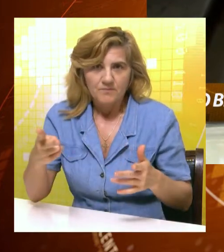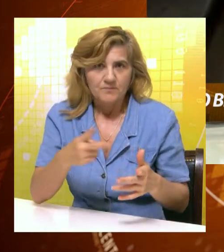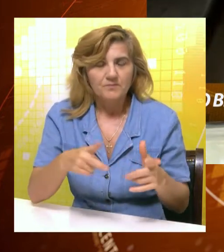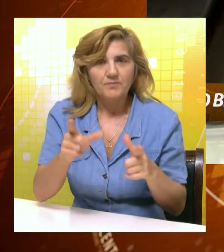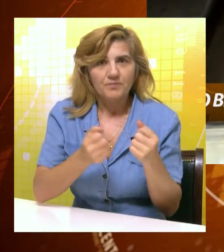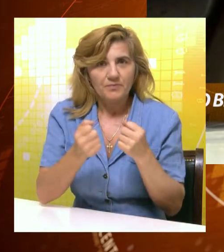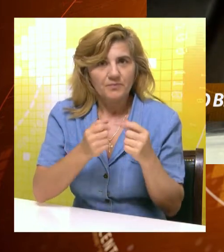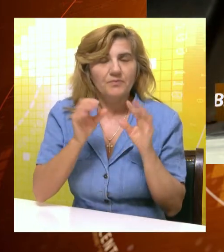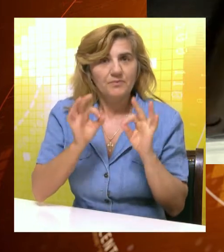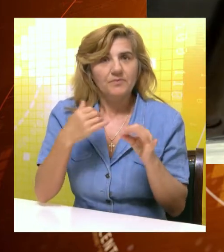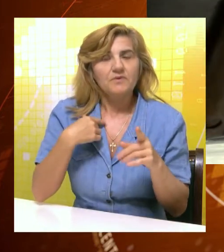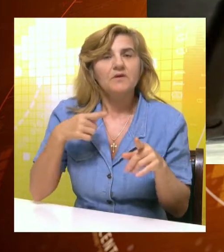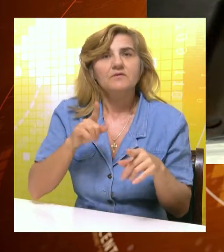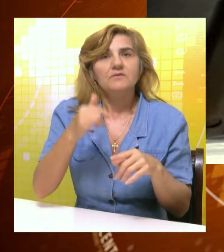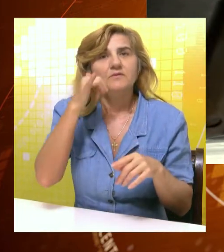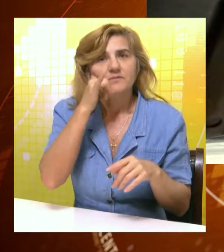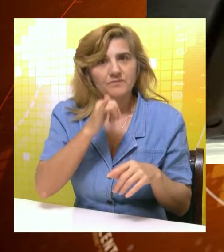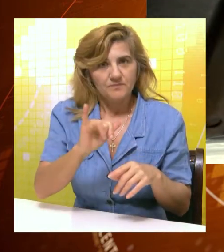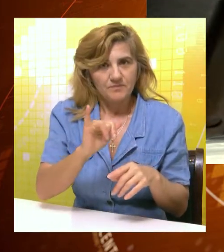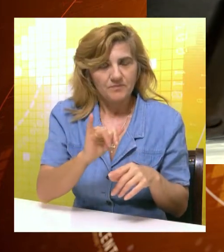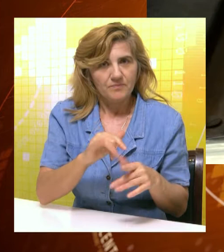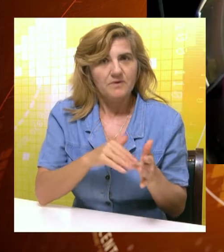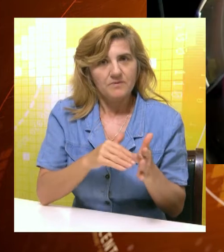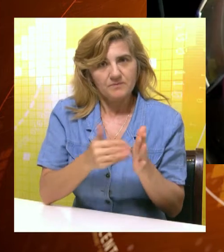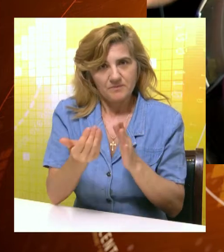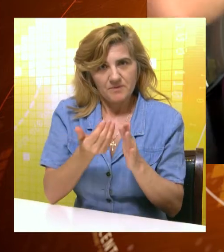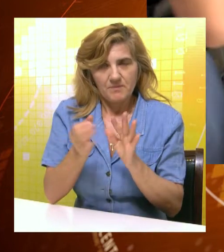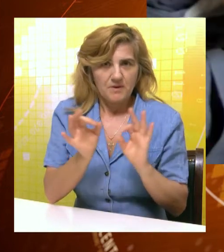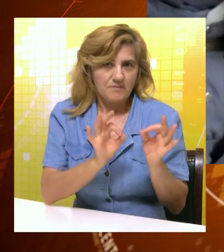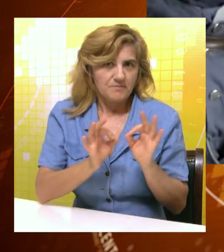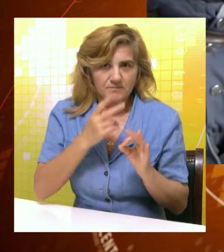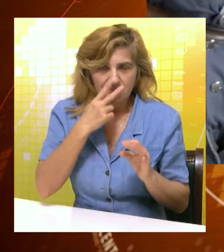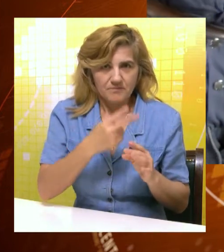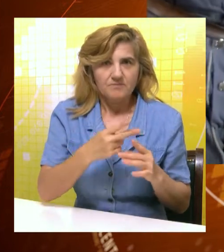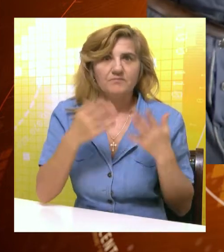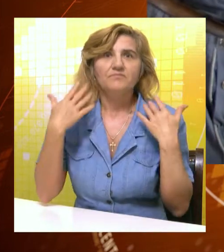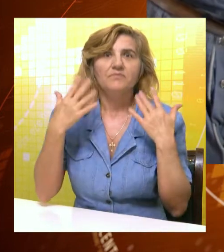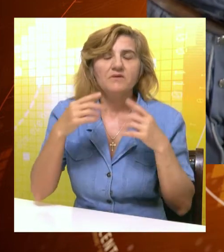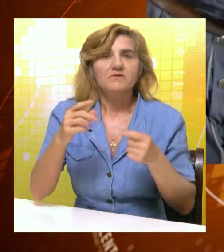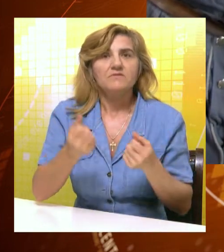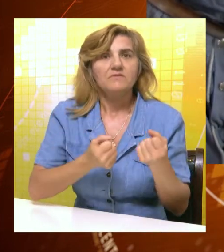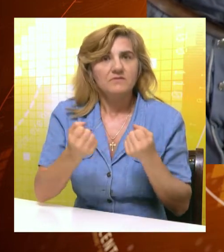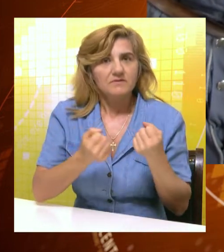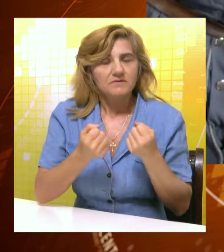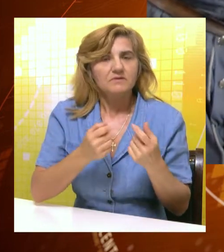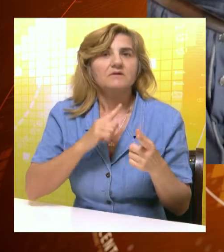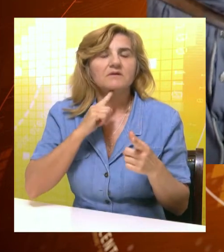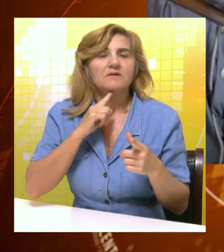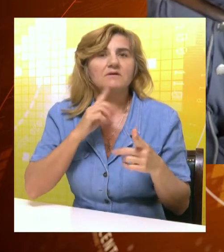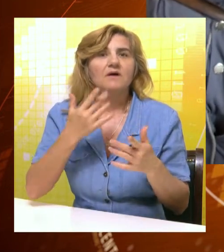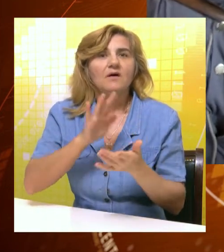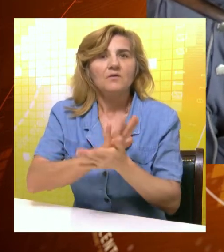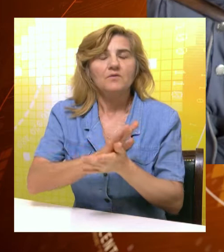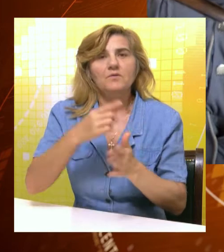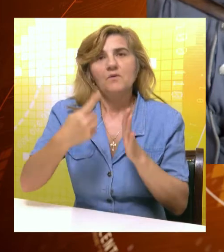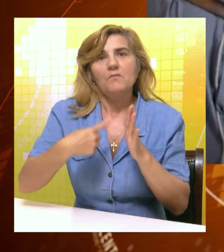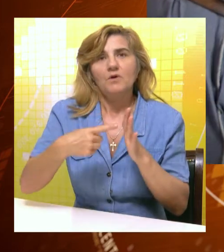prijemnog referenta iz Autokuća Anuš, naši sugrađani moraju pred polazak na put da provere stanje klime u svom autu, ali je prioritet na proveri kočnica